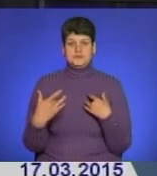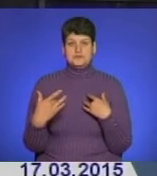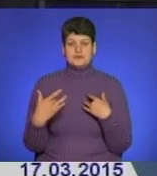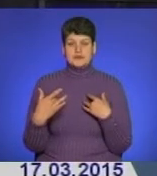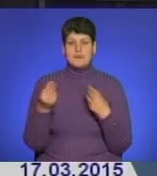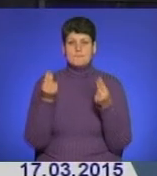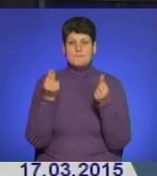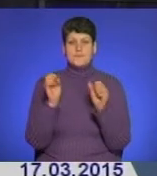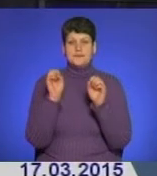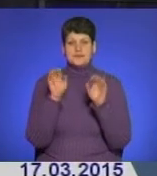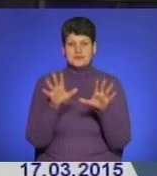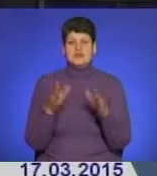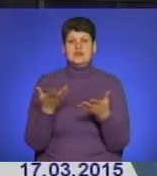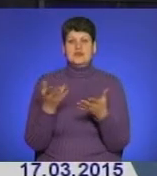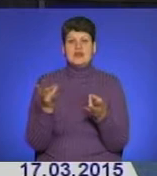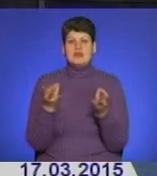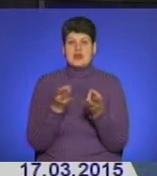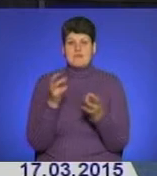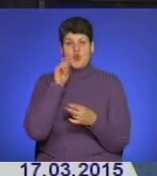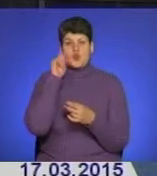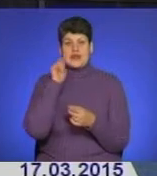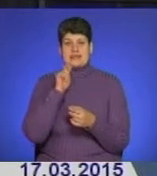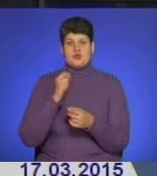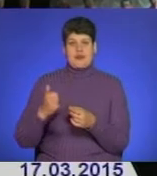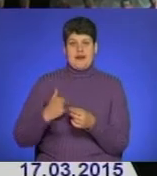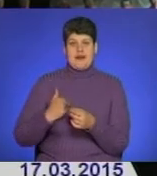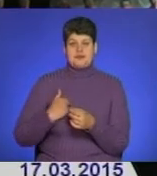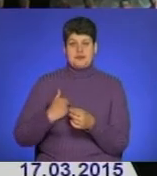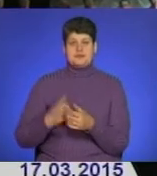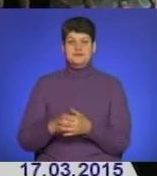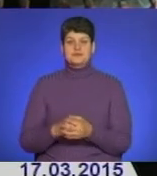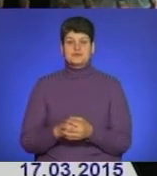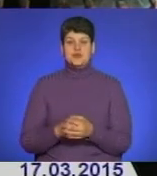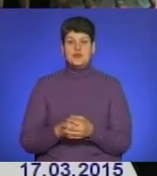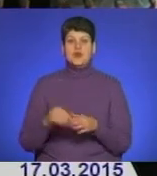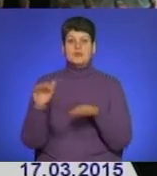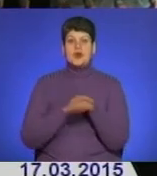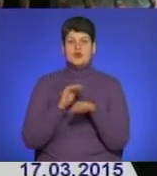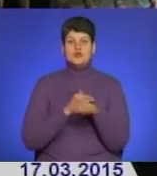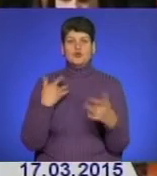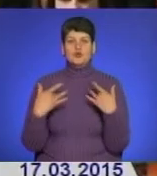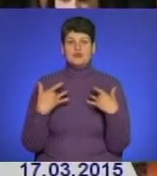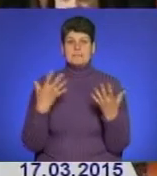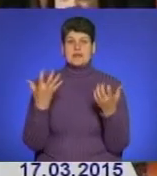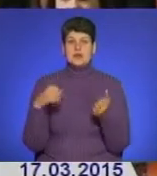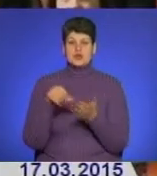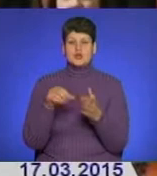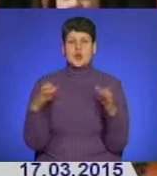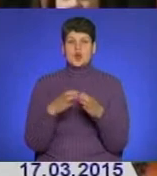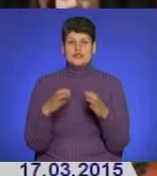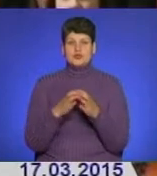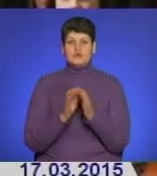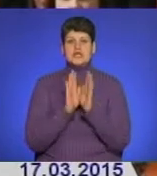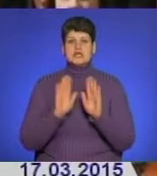Пожертвувані кошти передадуть на потреби української армії. У благодійному концерті брали участь колективи і